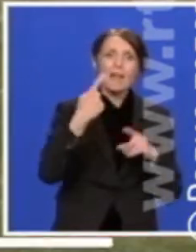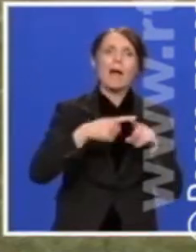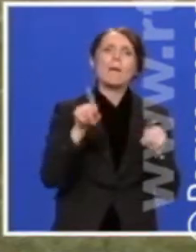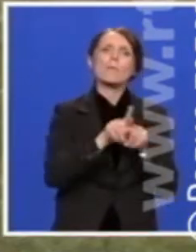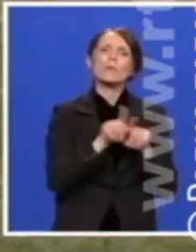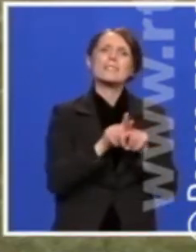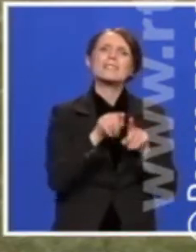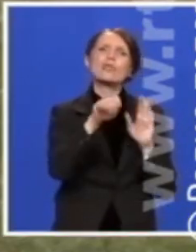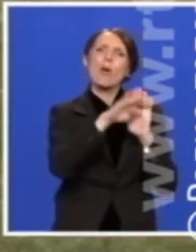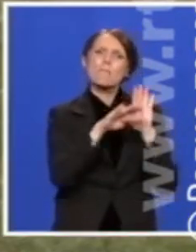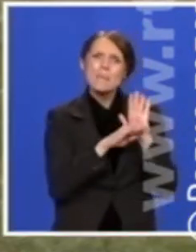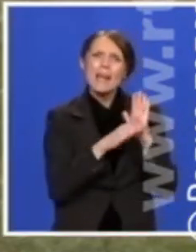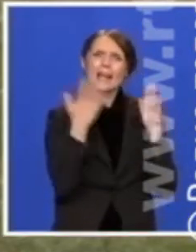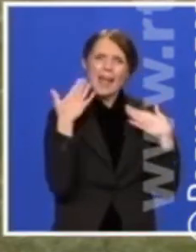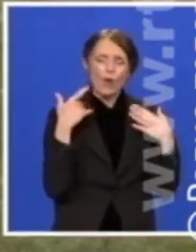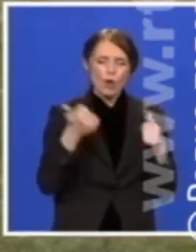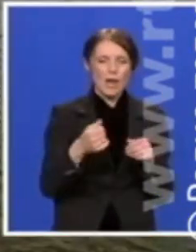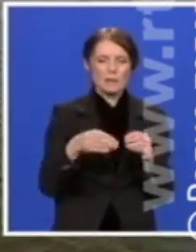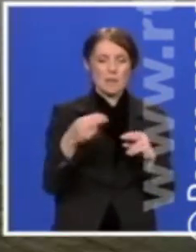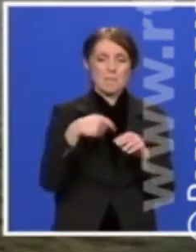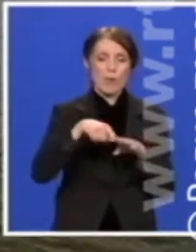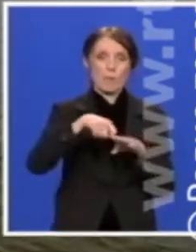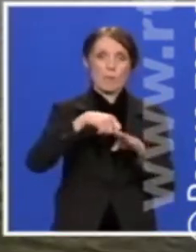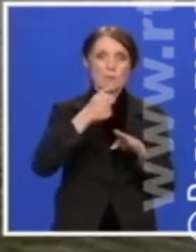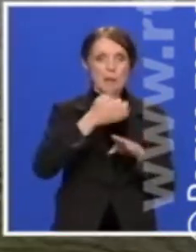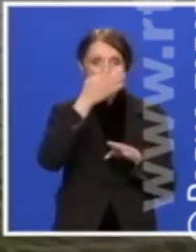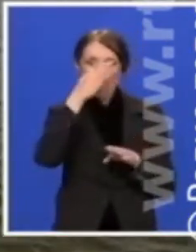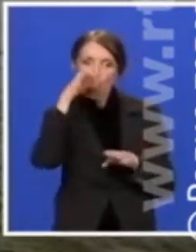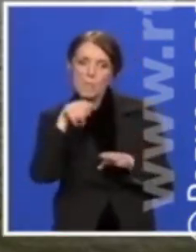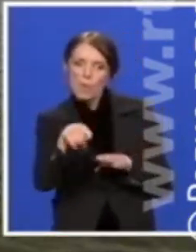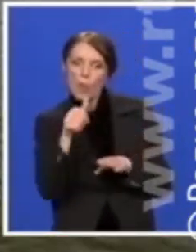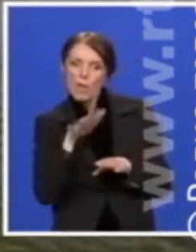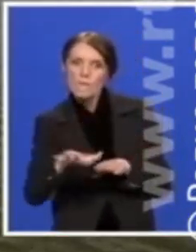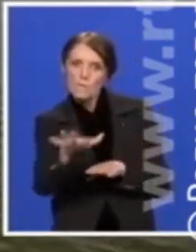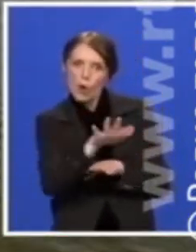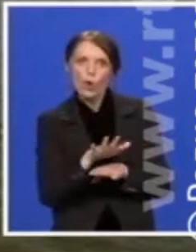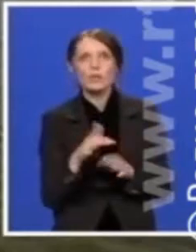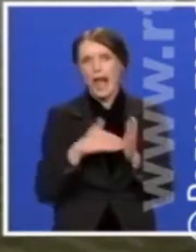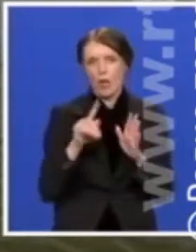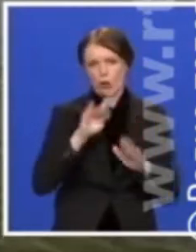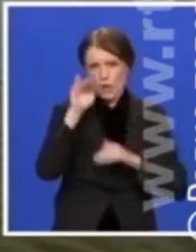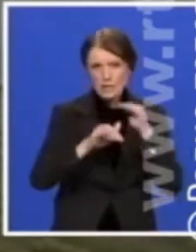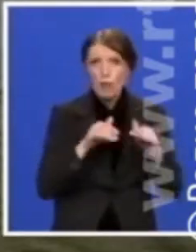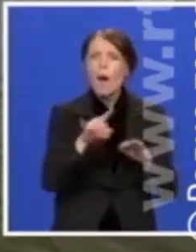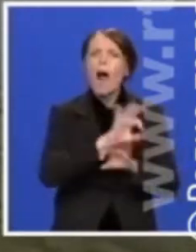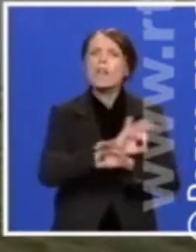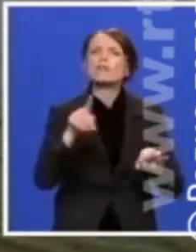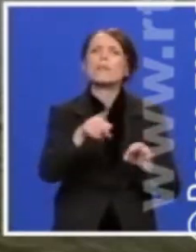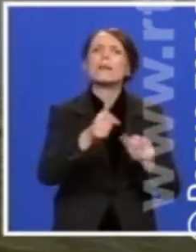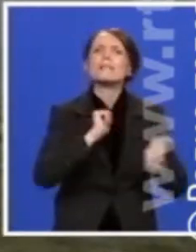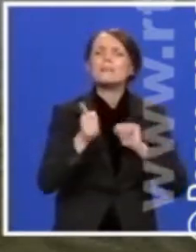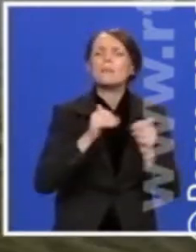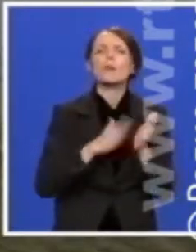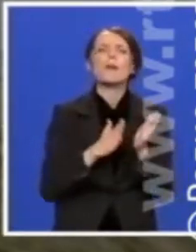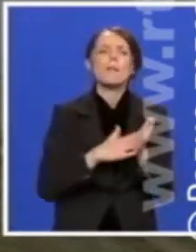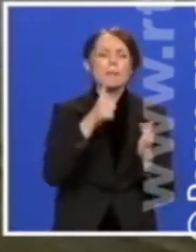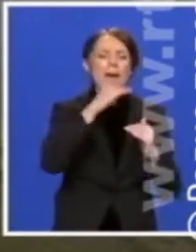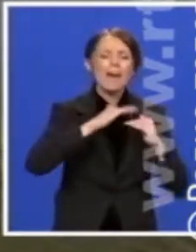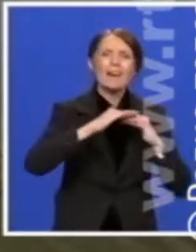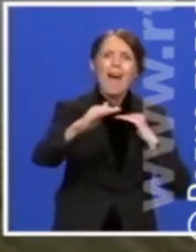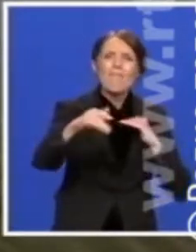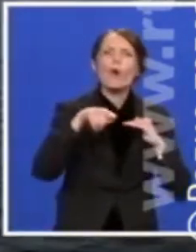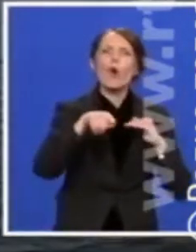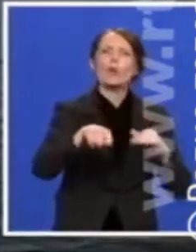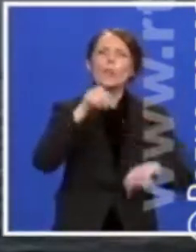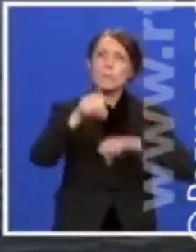koje se primenjuju ona postaje sve bistrija. Ipak, Palićsko jezero idealno je za vodene sportove, poput bicikla na vodi, plovit